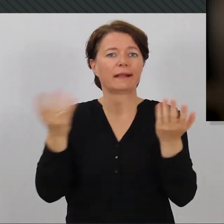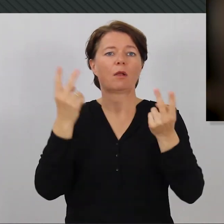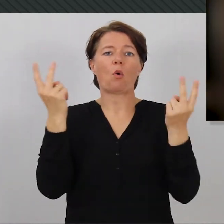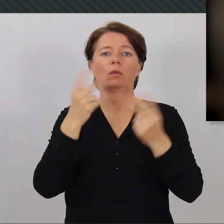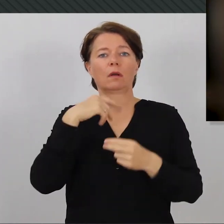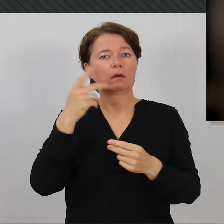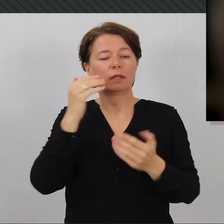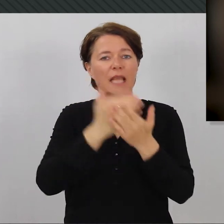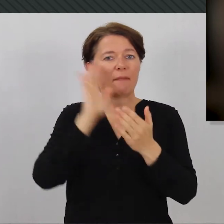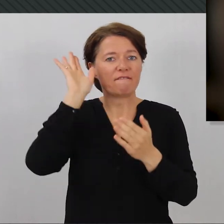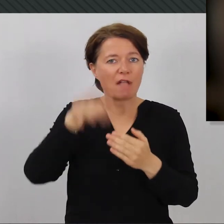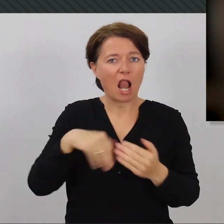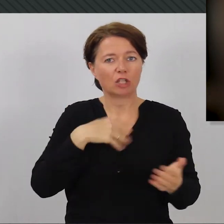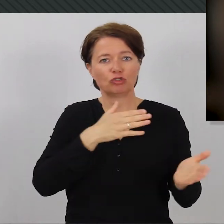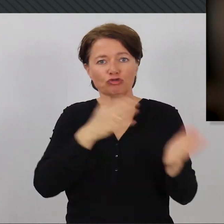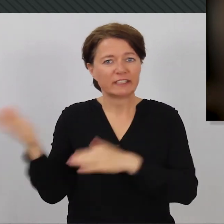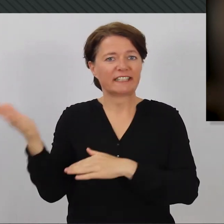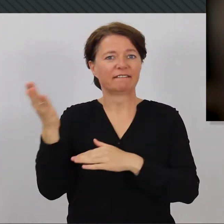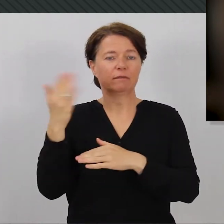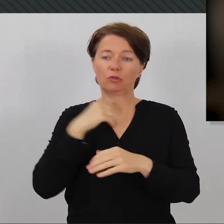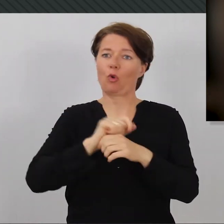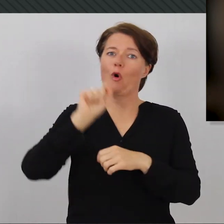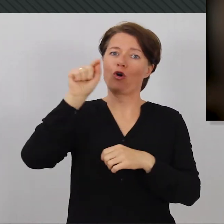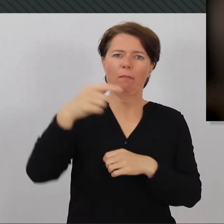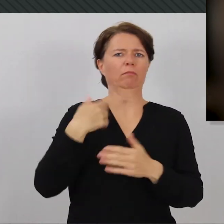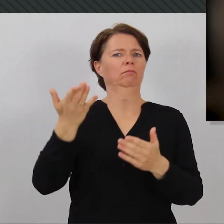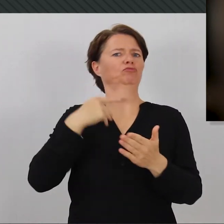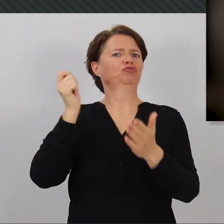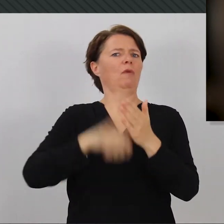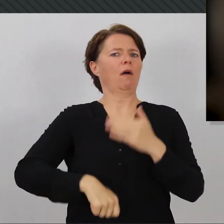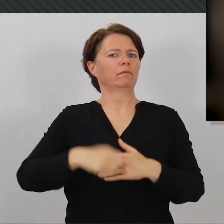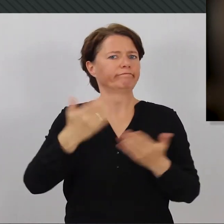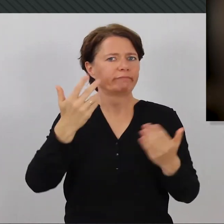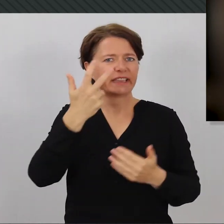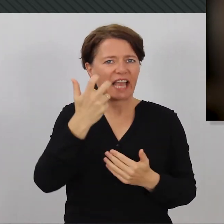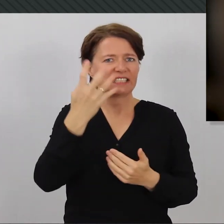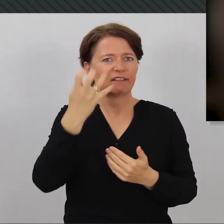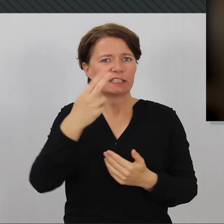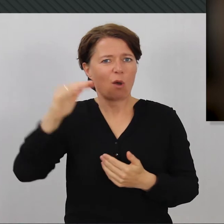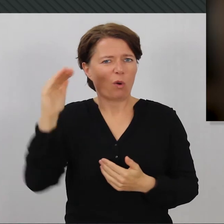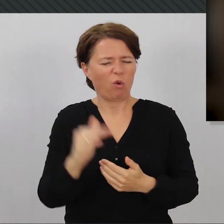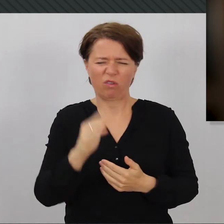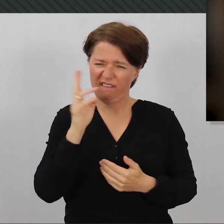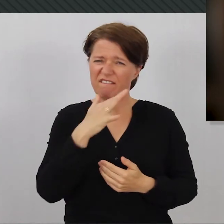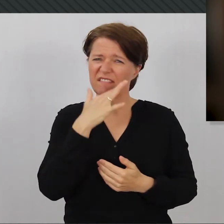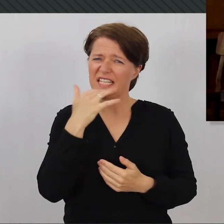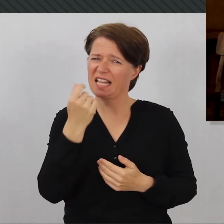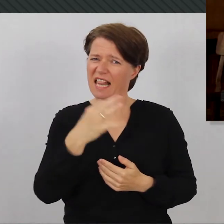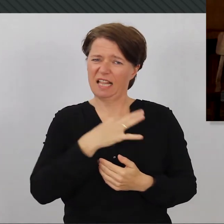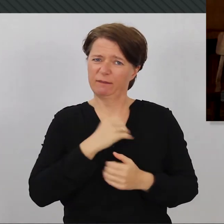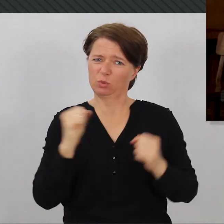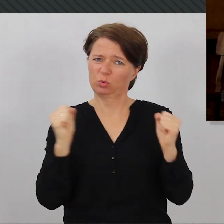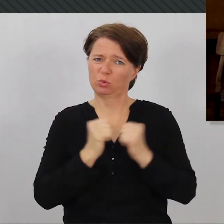hast trotzdem noch ein Gespräch, aber trotzdem kriegst du ein Briefjahr. Leider müssen wir sie sanktionieren, 30, 40 Euro weniger. Das ist richtig, richtig viel Geld.